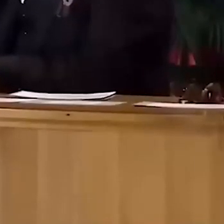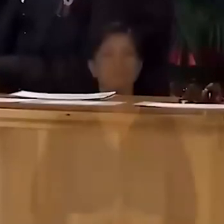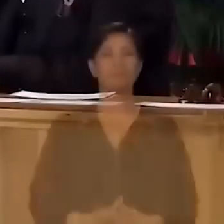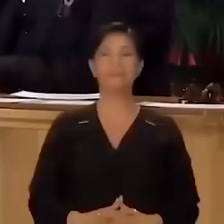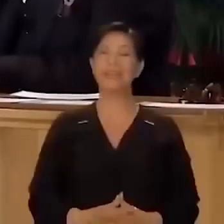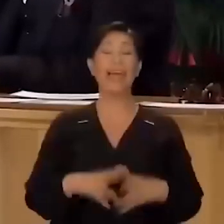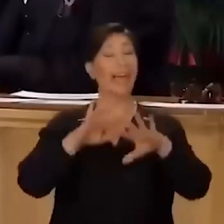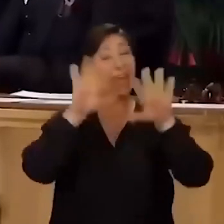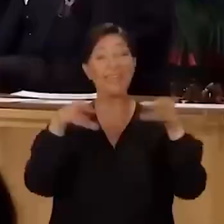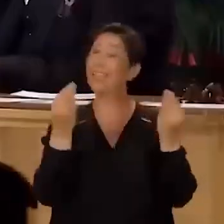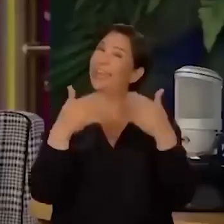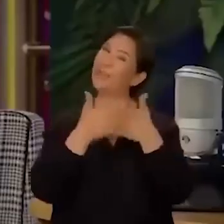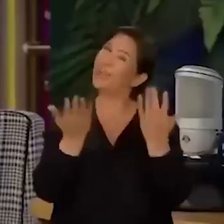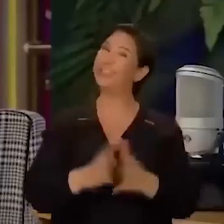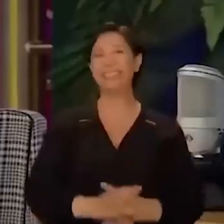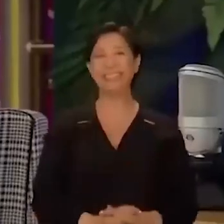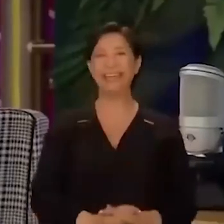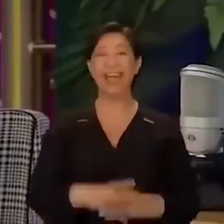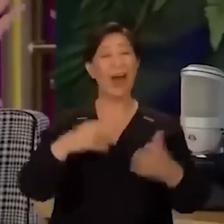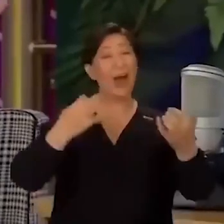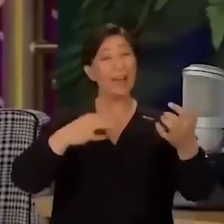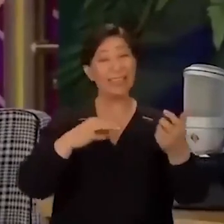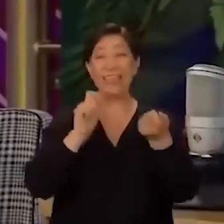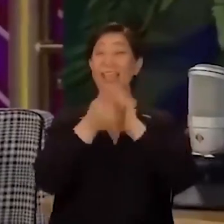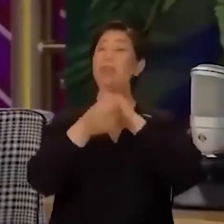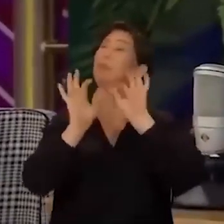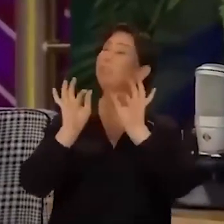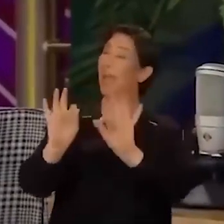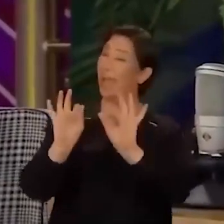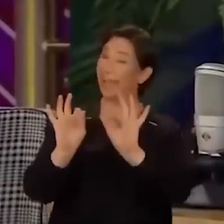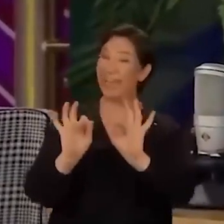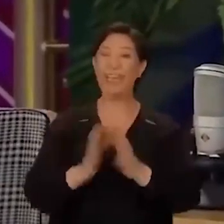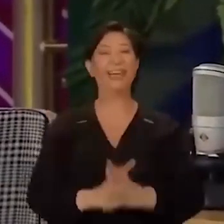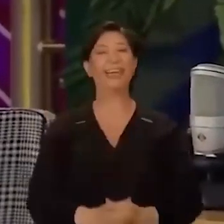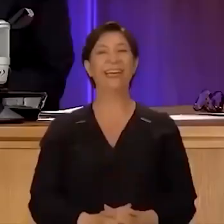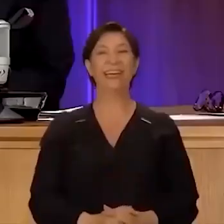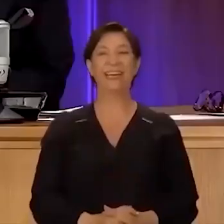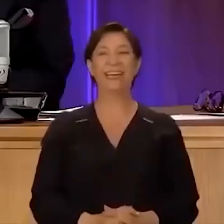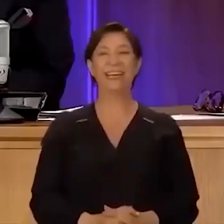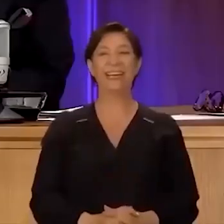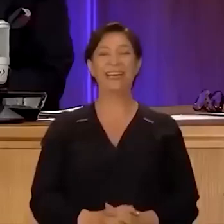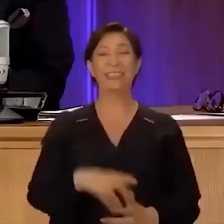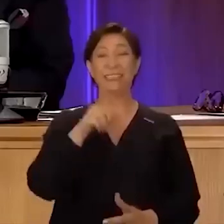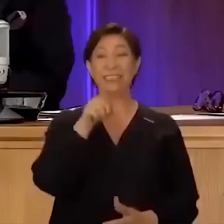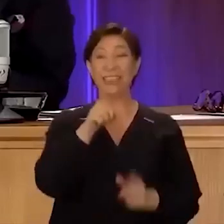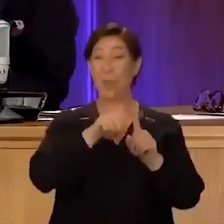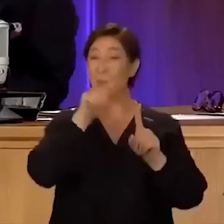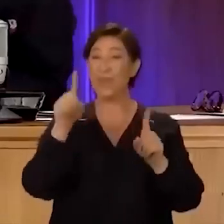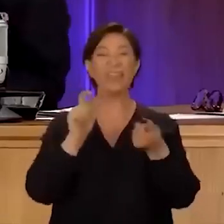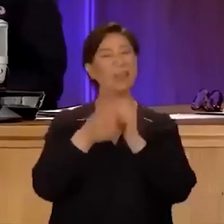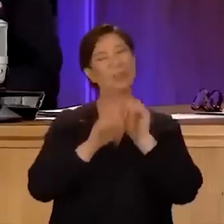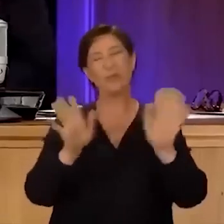Herkese iyi akşamlar. Orkestra değişmemiş. Aynı orkestra. Senden beri